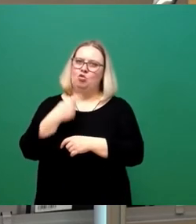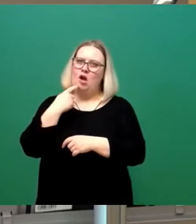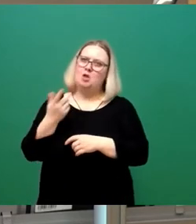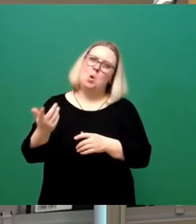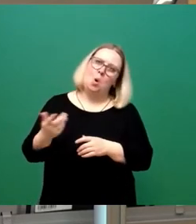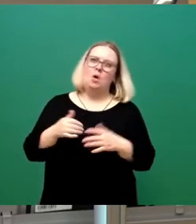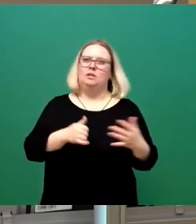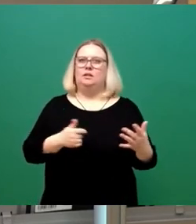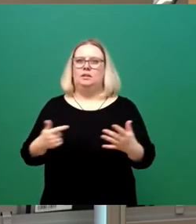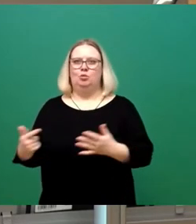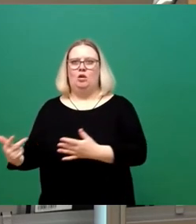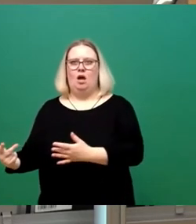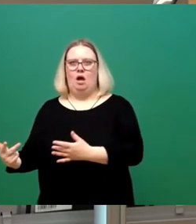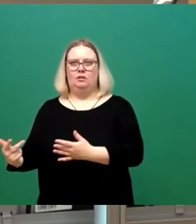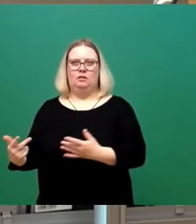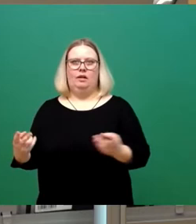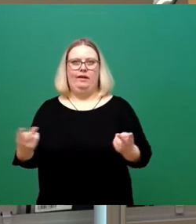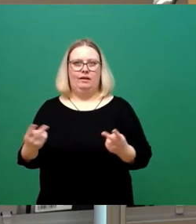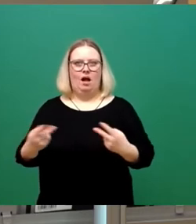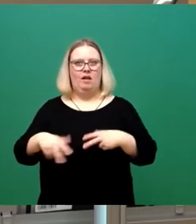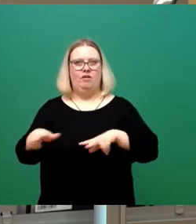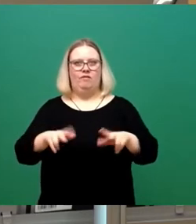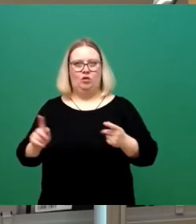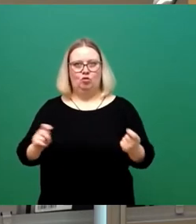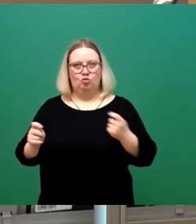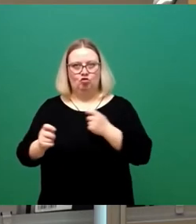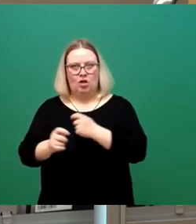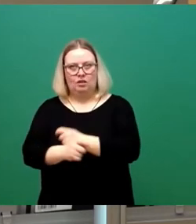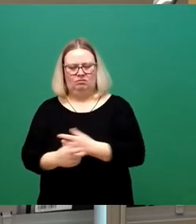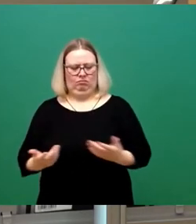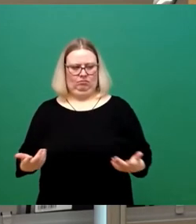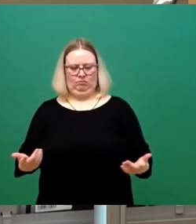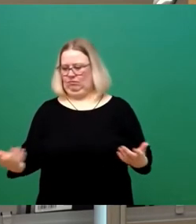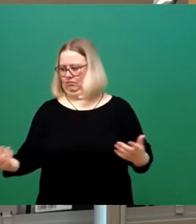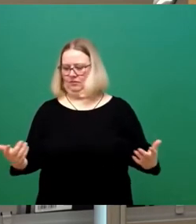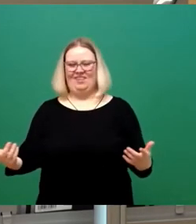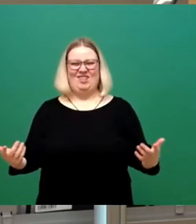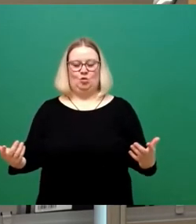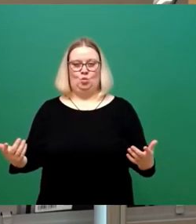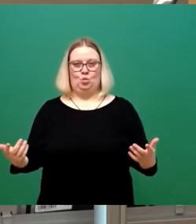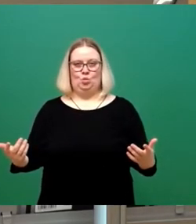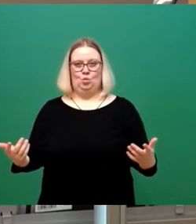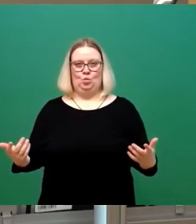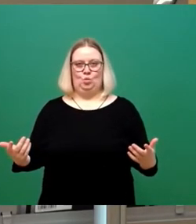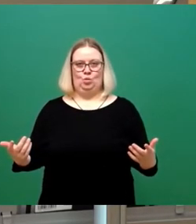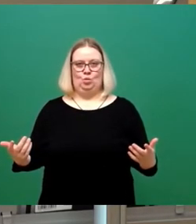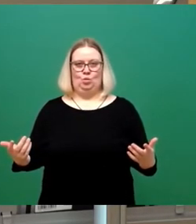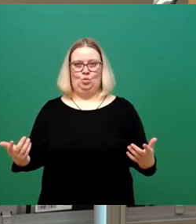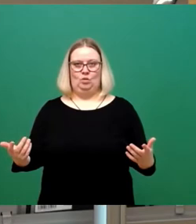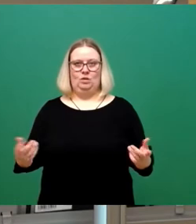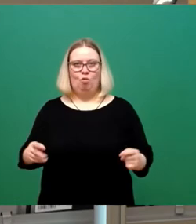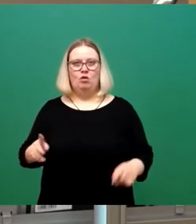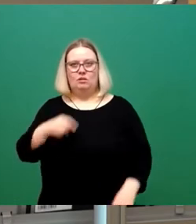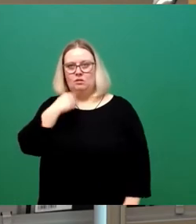7 oder 8, ist egal, solange wir die Verwaltung umgestalten. Das ist Hü oder Hot oder ich mache mir die Welt, wie sie mir gefällt. Rumpelstierschen,